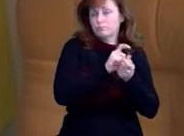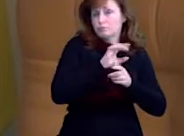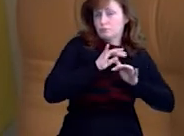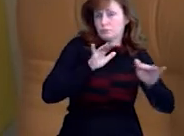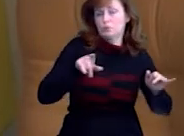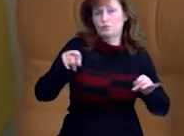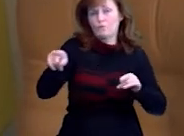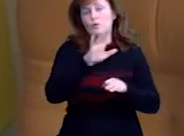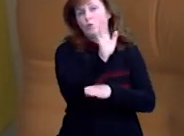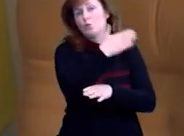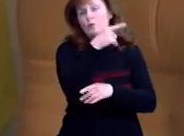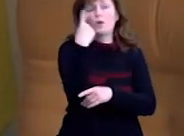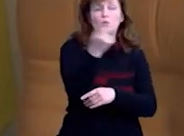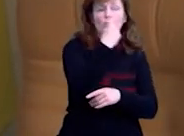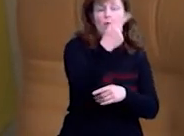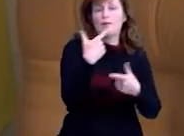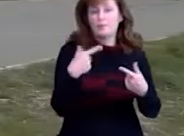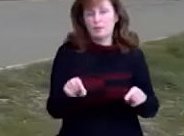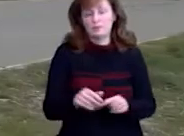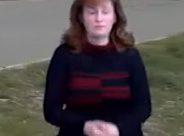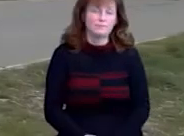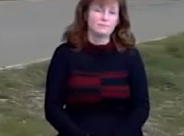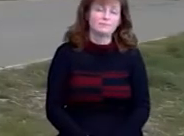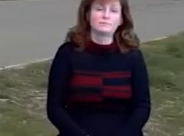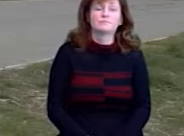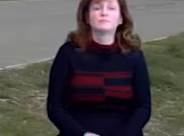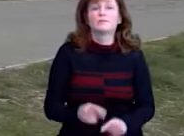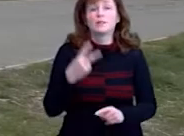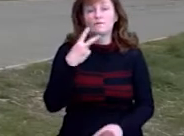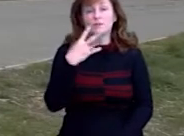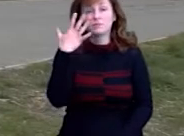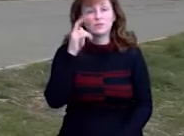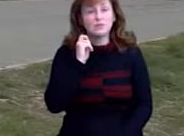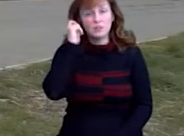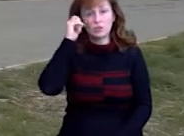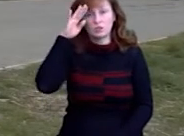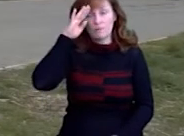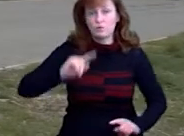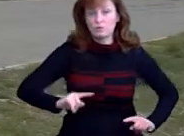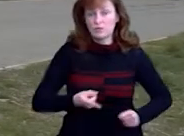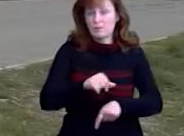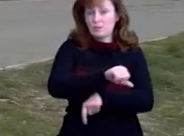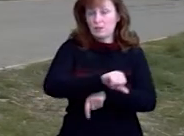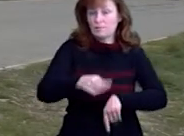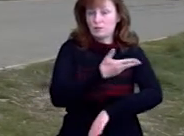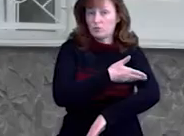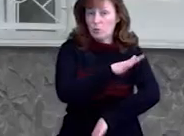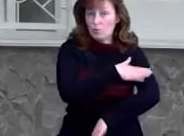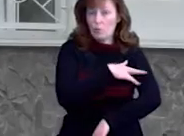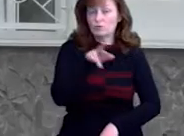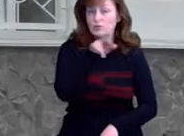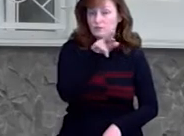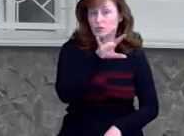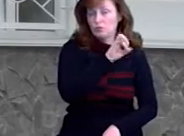домівку і десь переховується. Нагадаємо, 25-річного чоловіка затримали на кордоні з Польщею. З